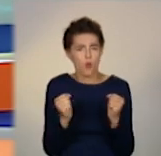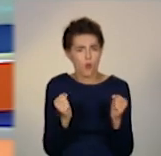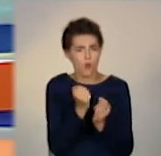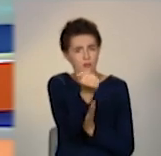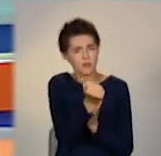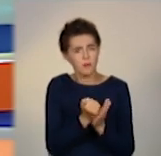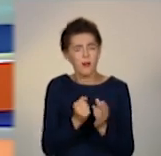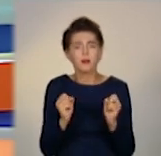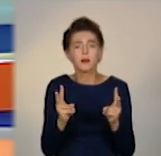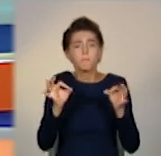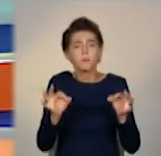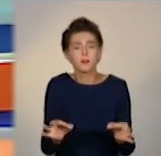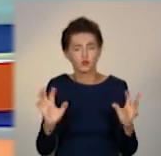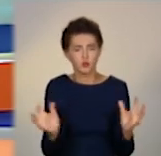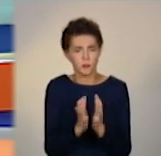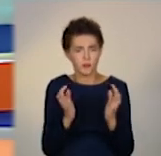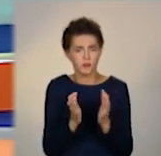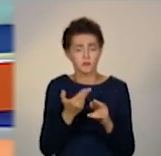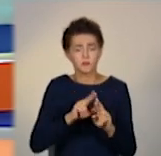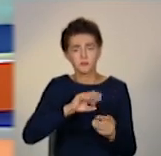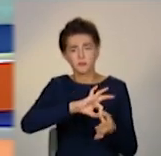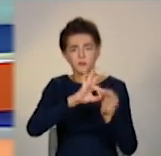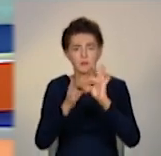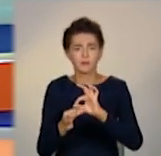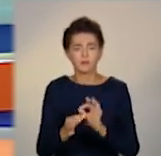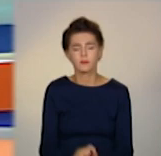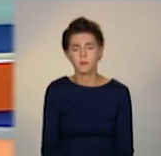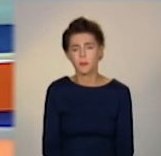зберігати продукти? Максим Чумак з'ясовував.